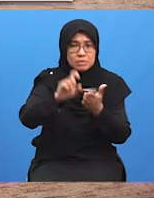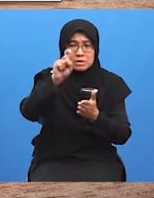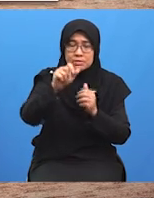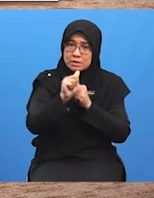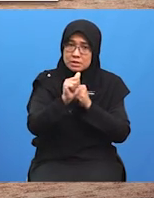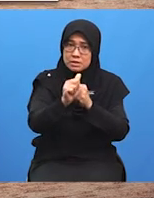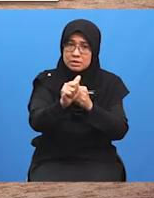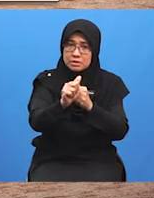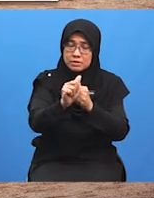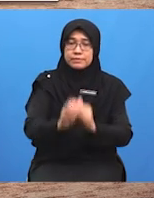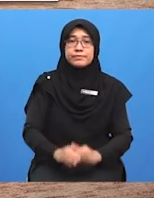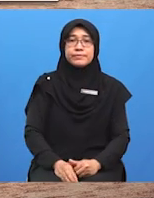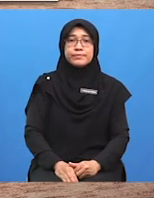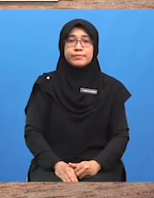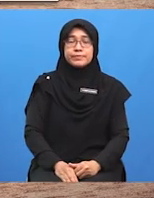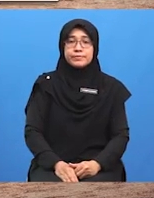rajah